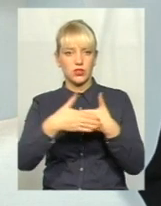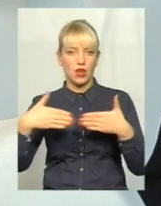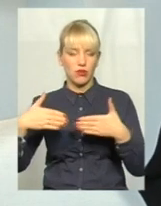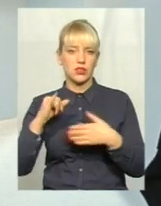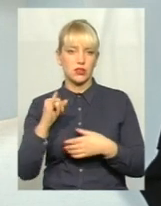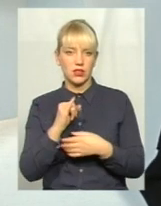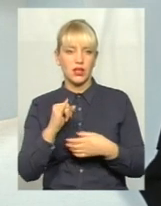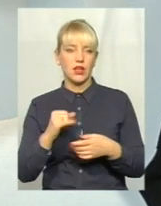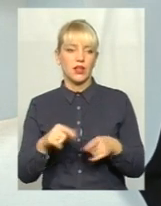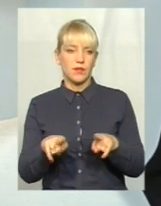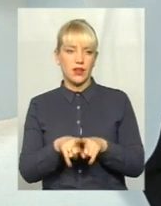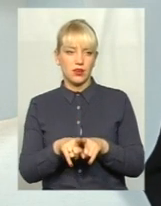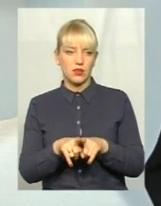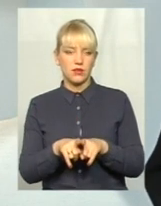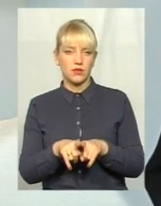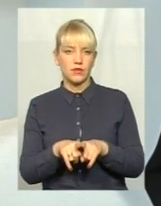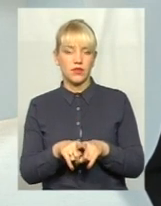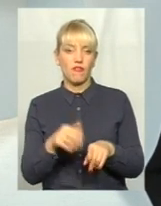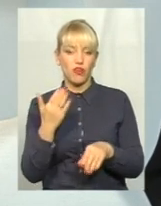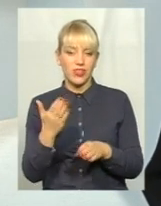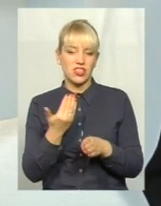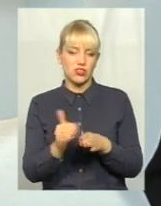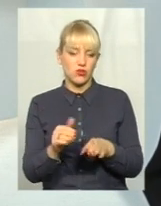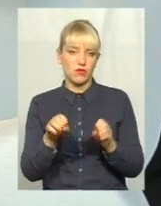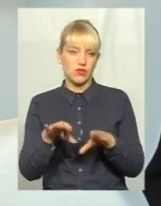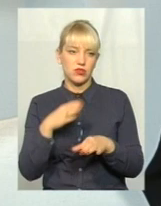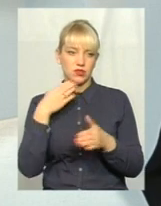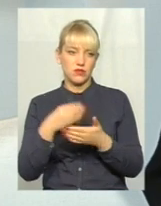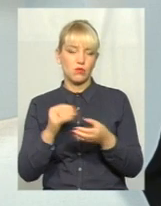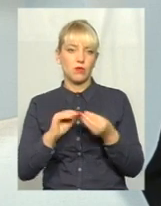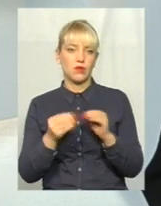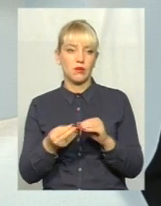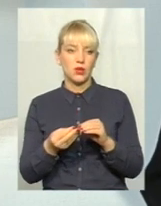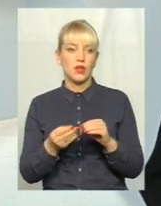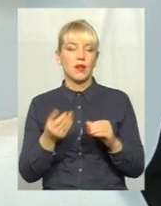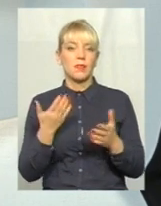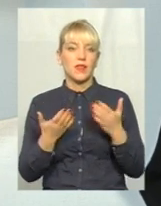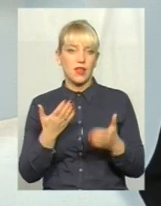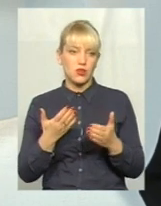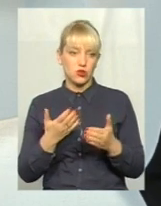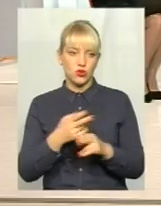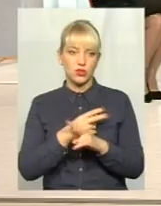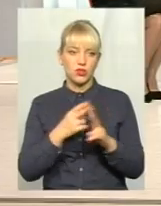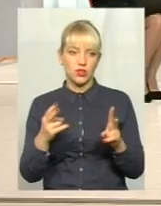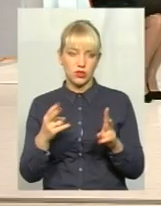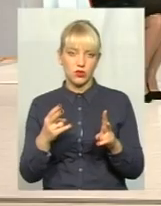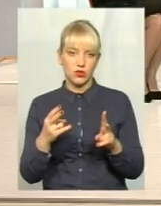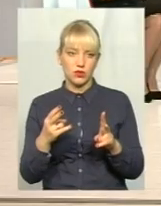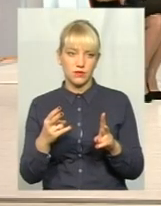І таким чином вони частково вирішили свої проблеми. Якщо, звичайно, ніхто їм… Законно.